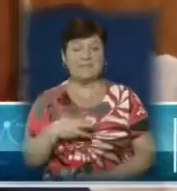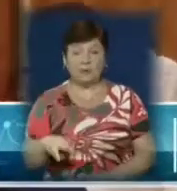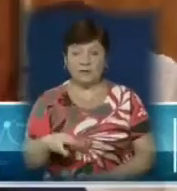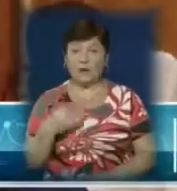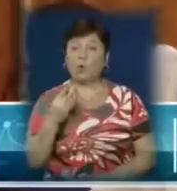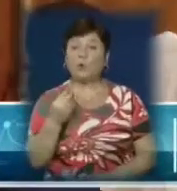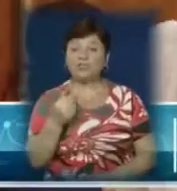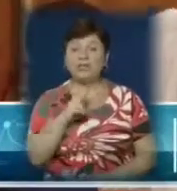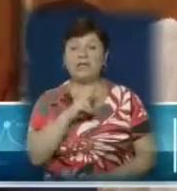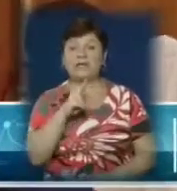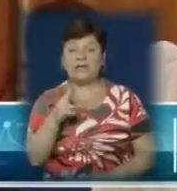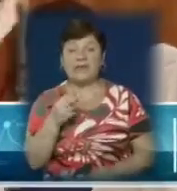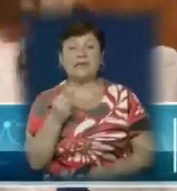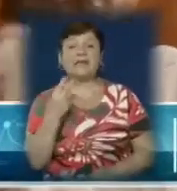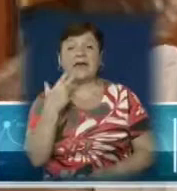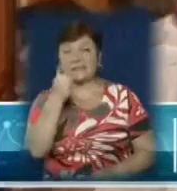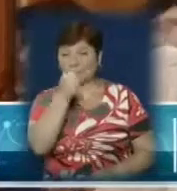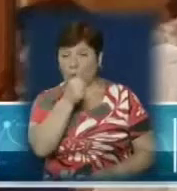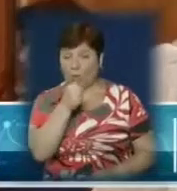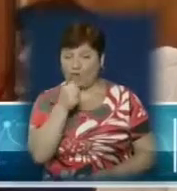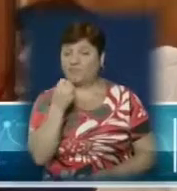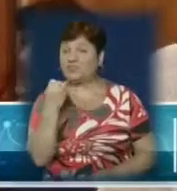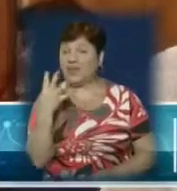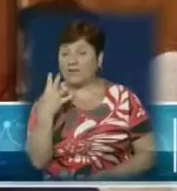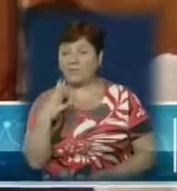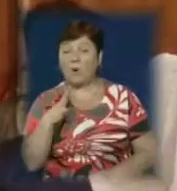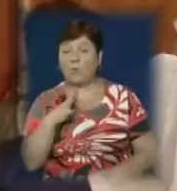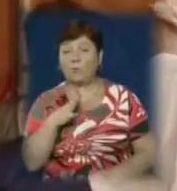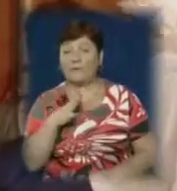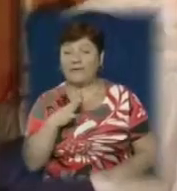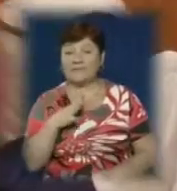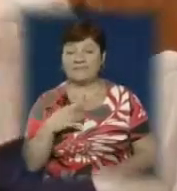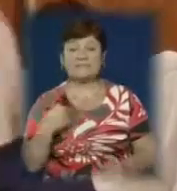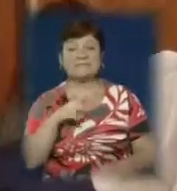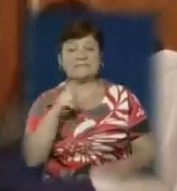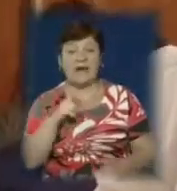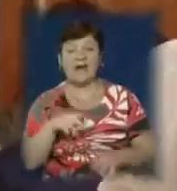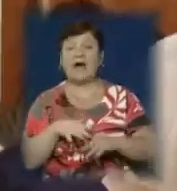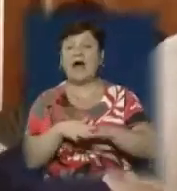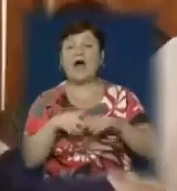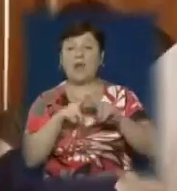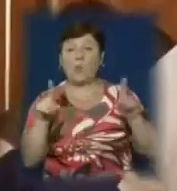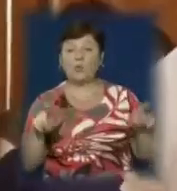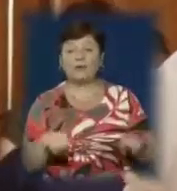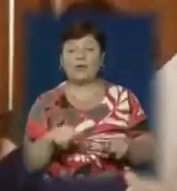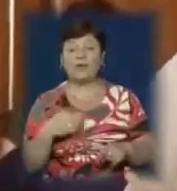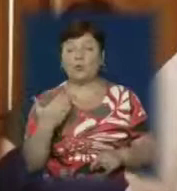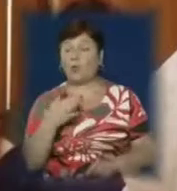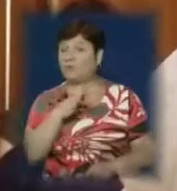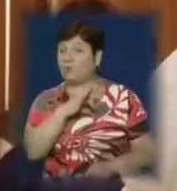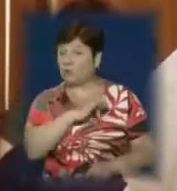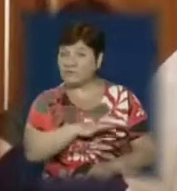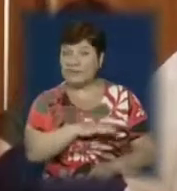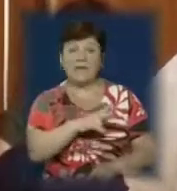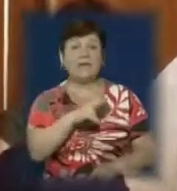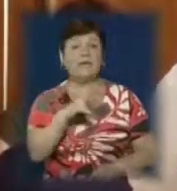Кошти, які у 2013 році і 2014-му були заморожені на казначейських рахунках, їх місто не використало. І